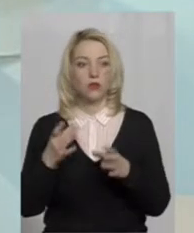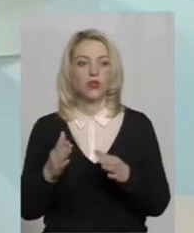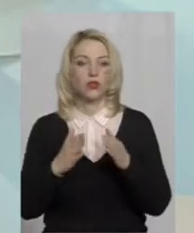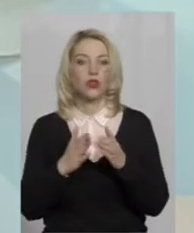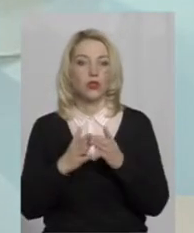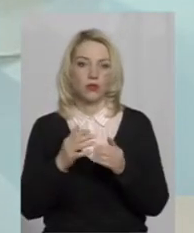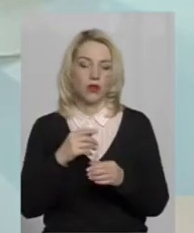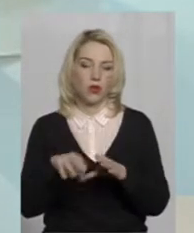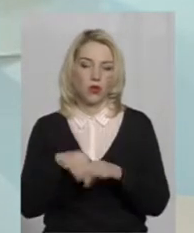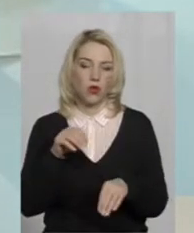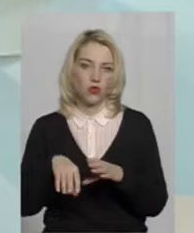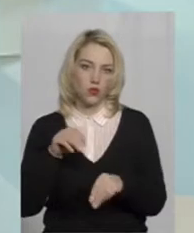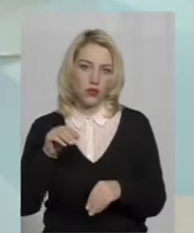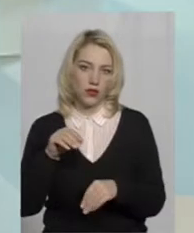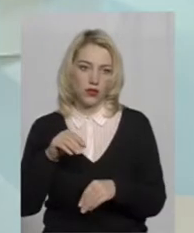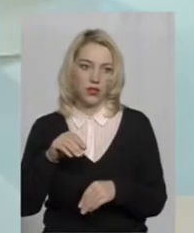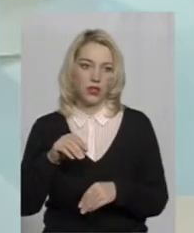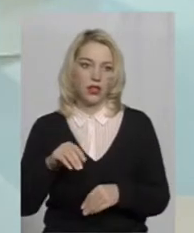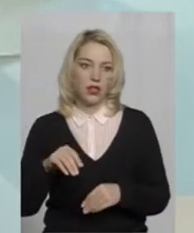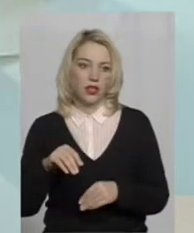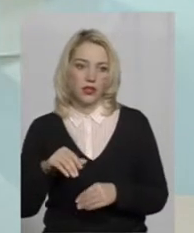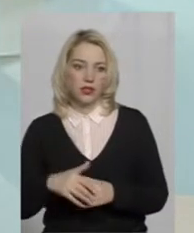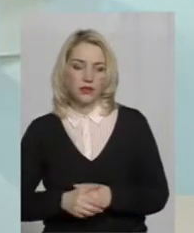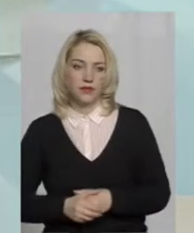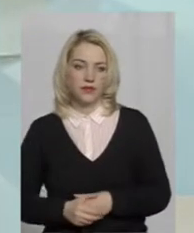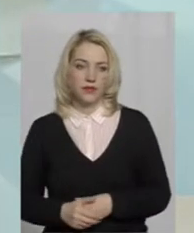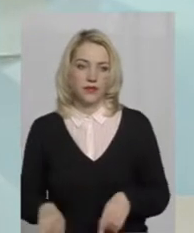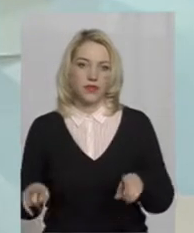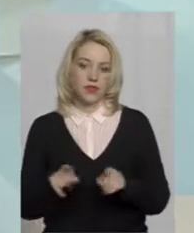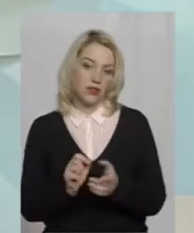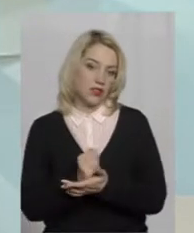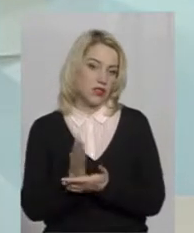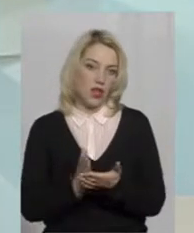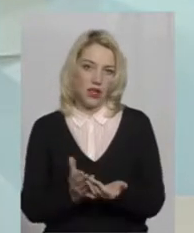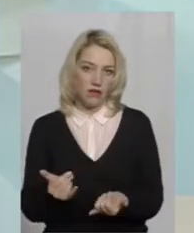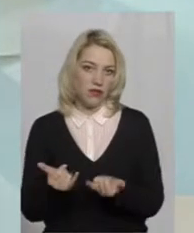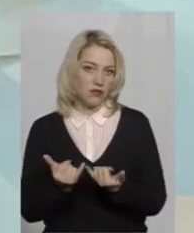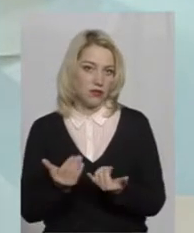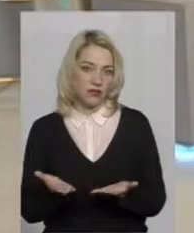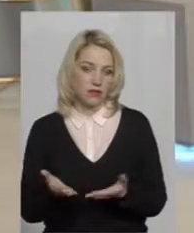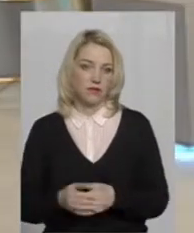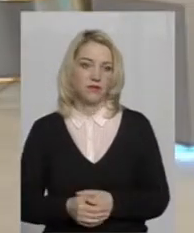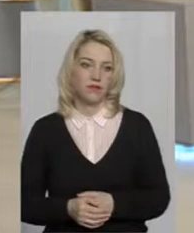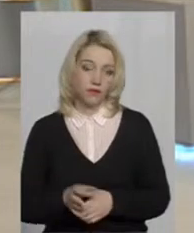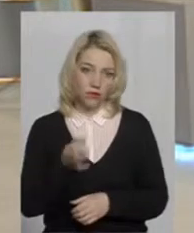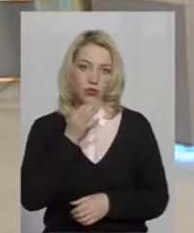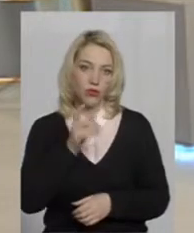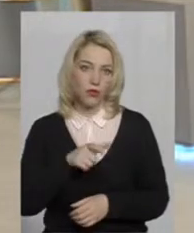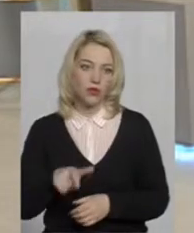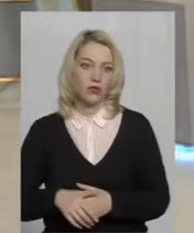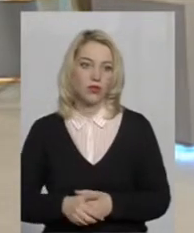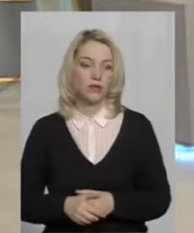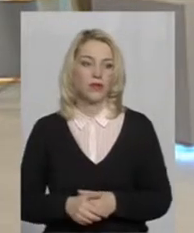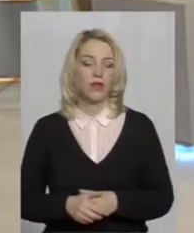голосувати вдома. І, так сказати, такий сервіс їм доподобає. Ну, це